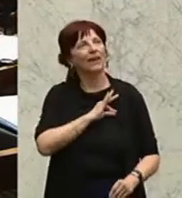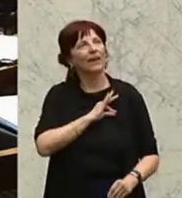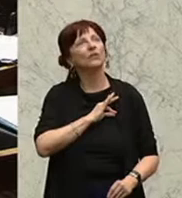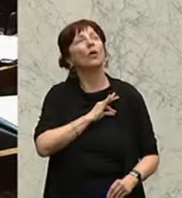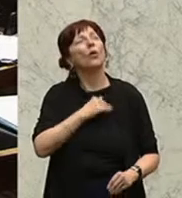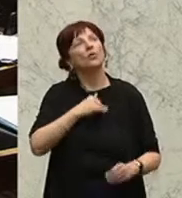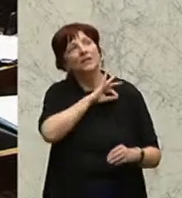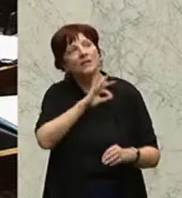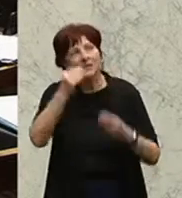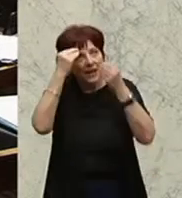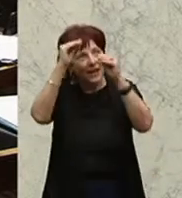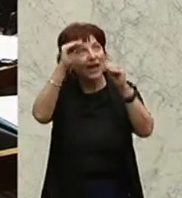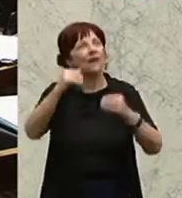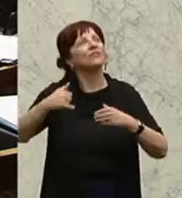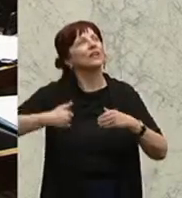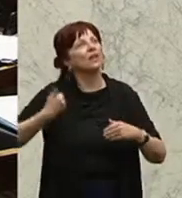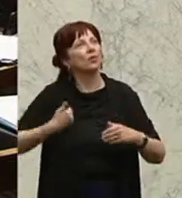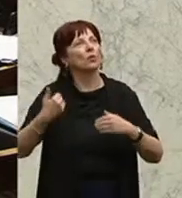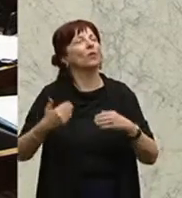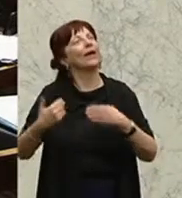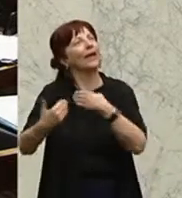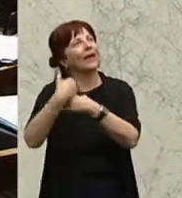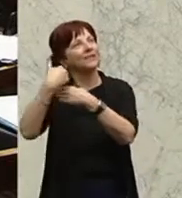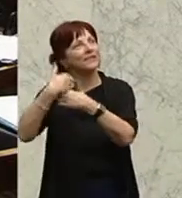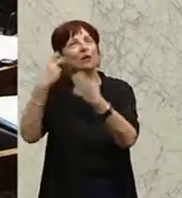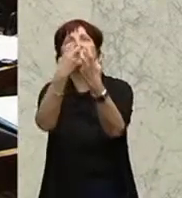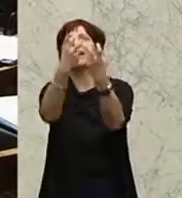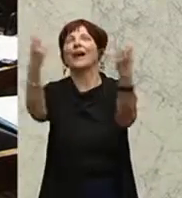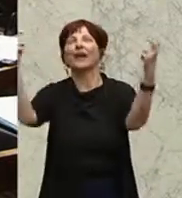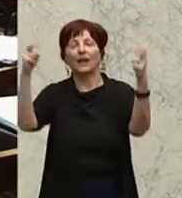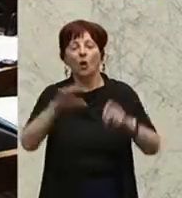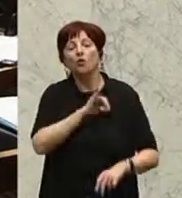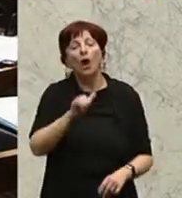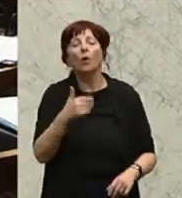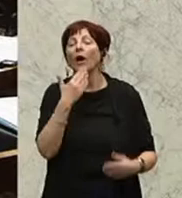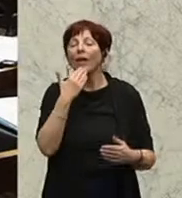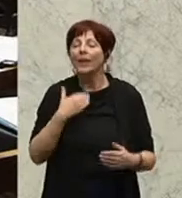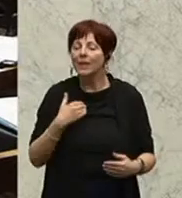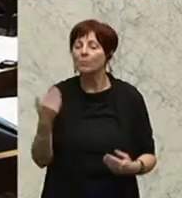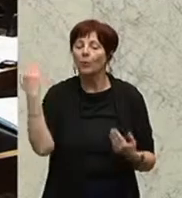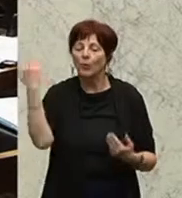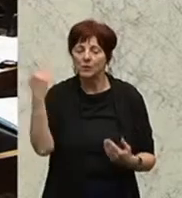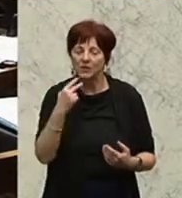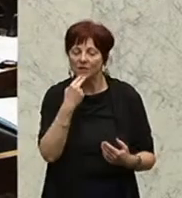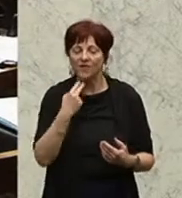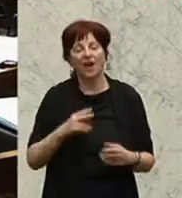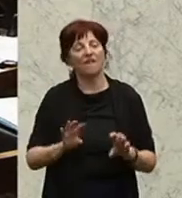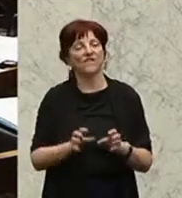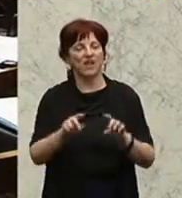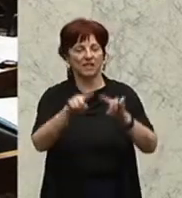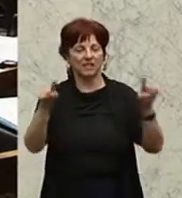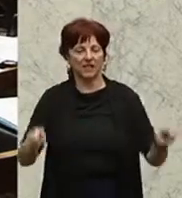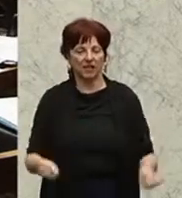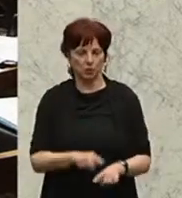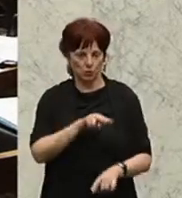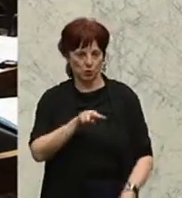auf der Galerie und liebe Grüße auch an alle, die uns vor dem Fernseher zuschauen. Ich möchte Ihnen von